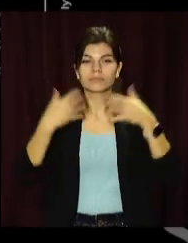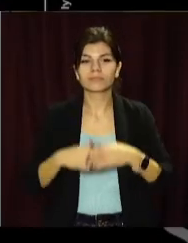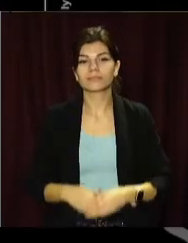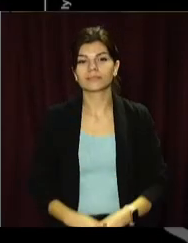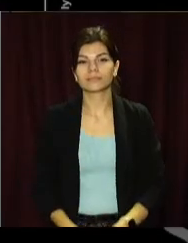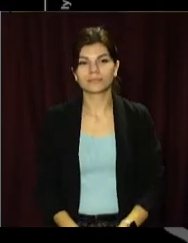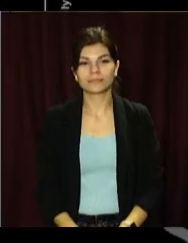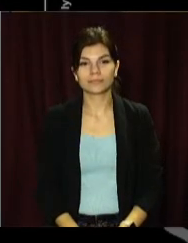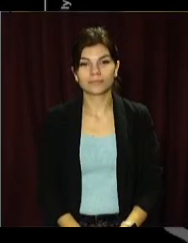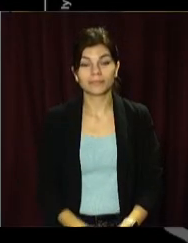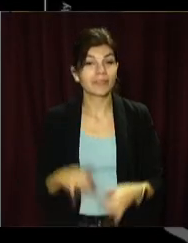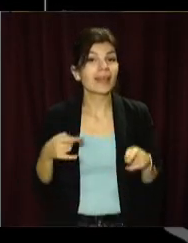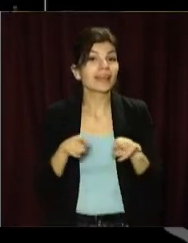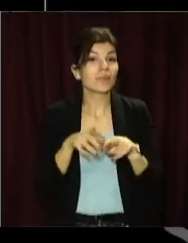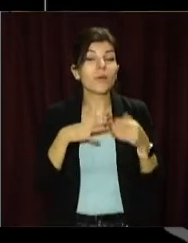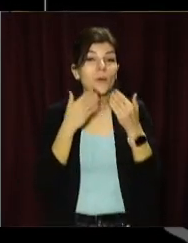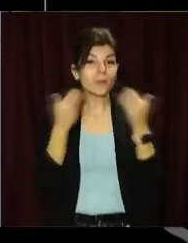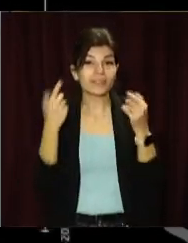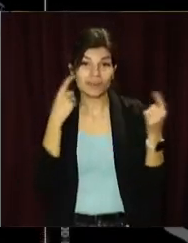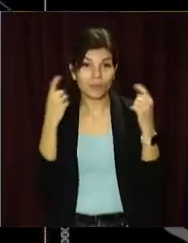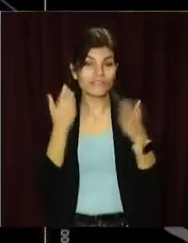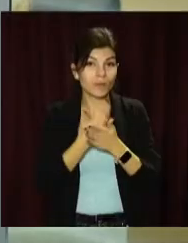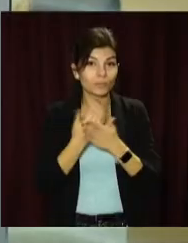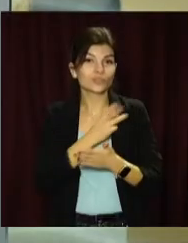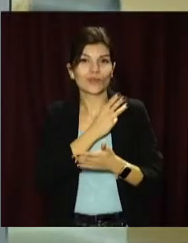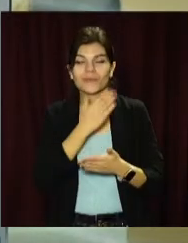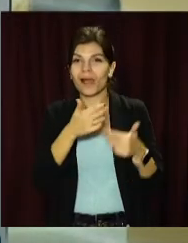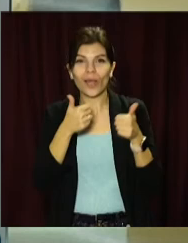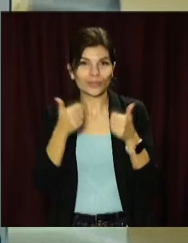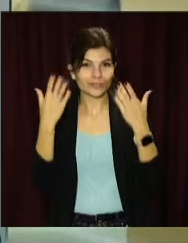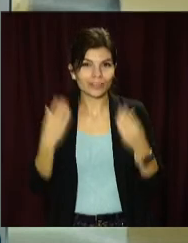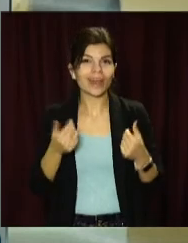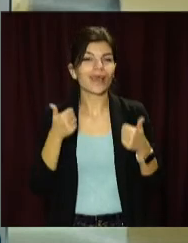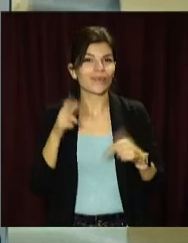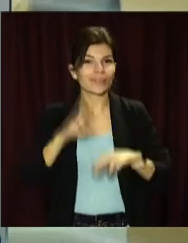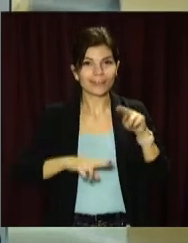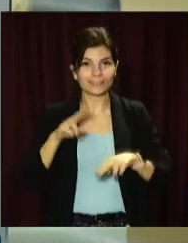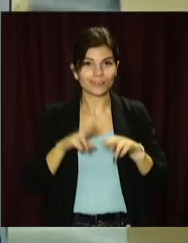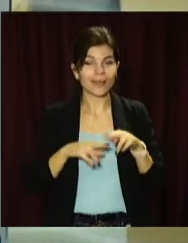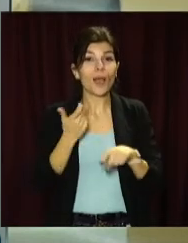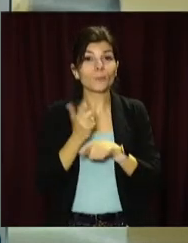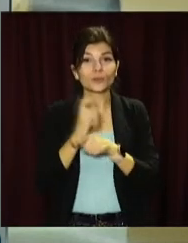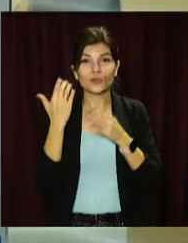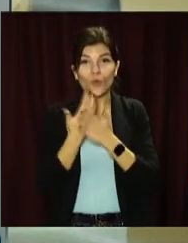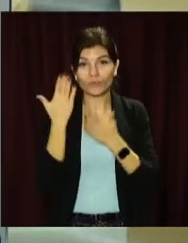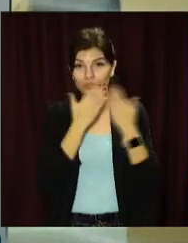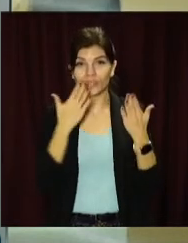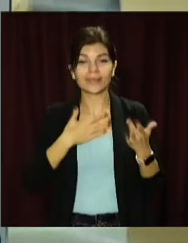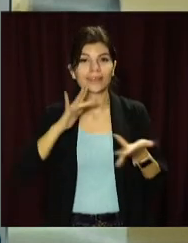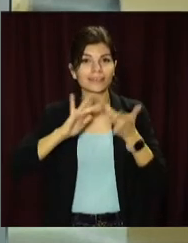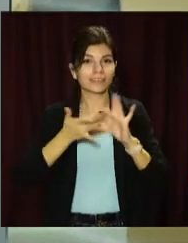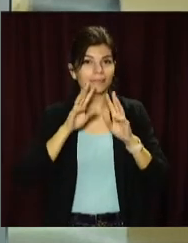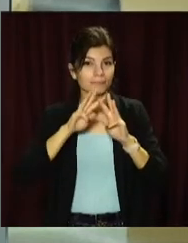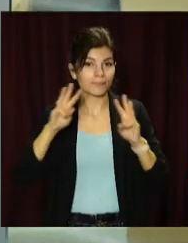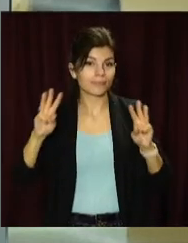побачити, як розширюється Всесвіт. На цьому наш випуск завершено. Бажаю вам вдалого дня та гарного настрою.